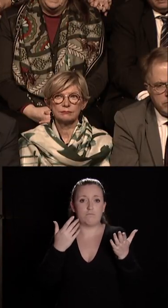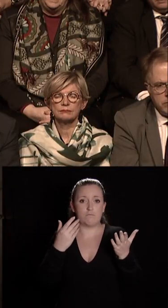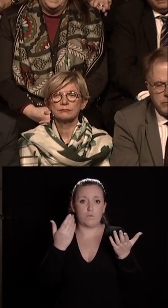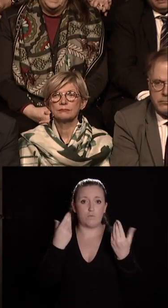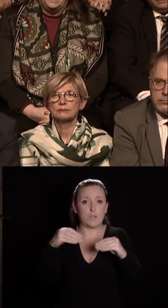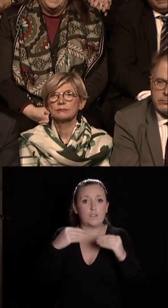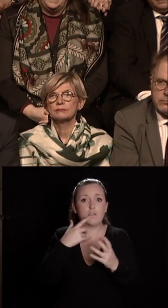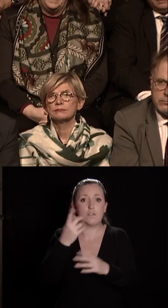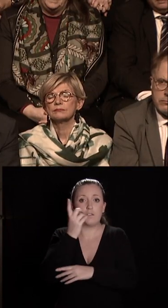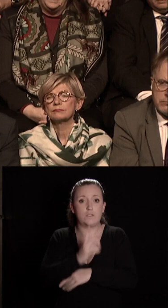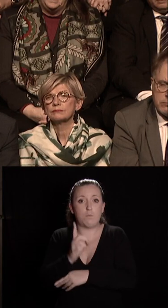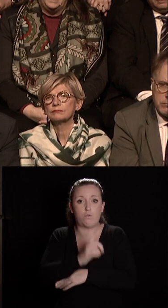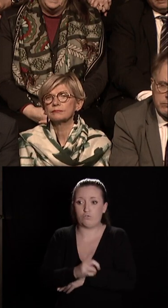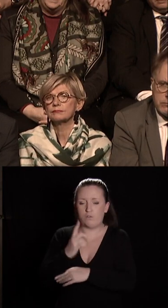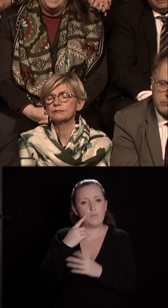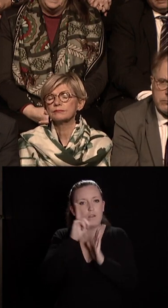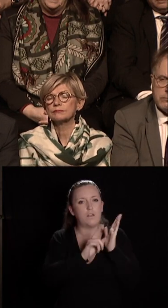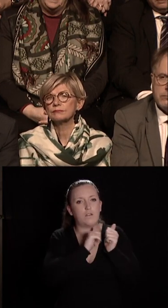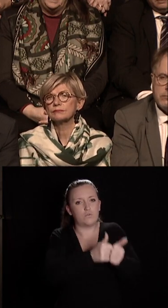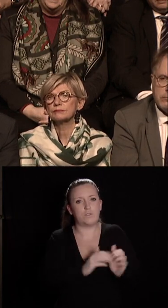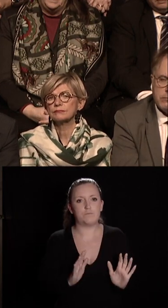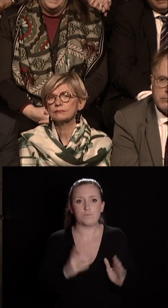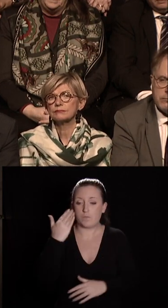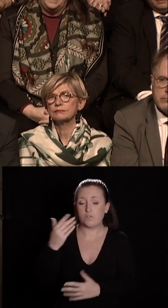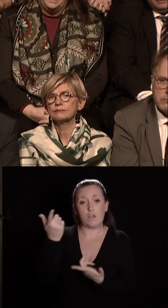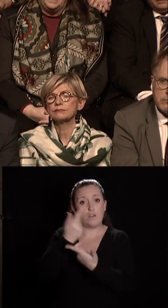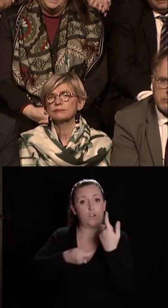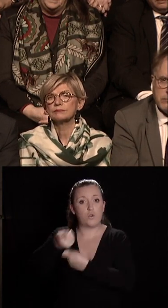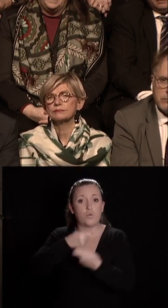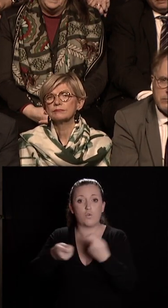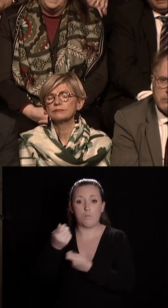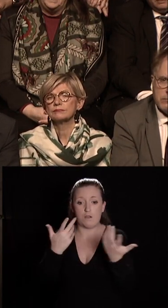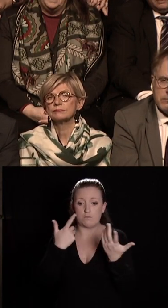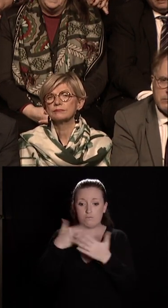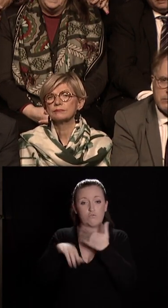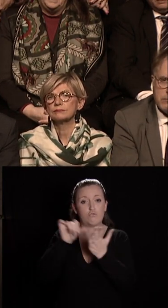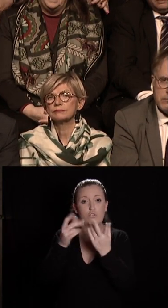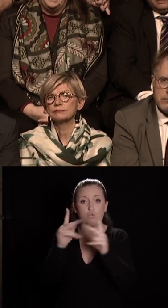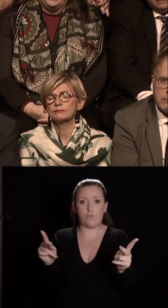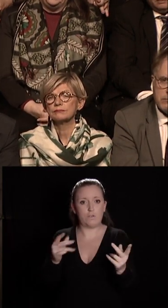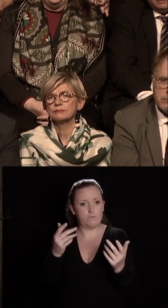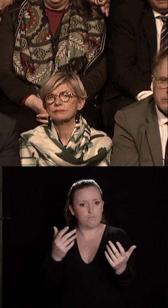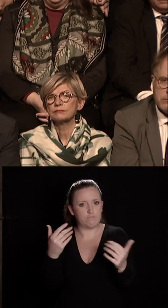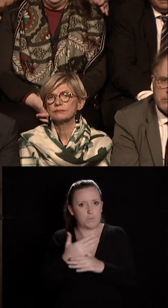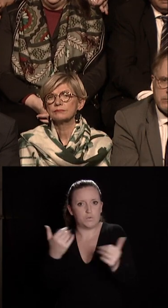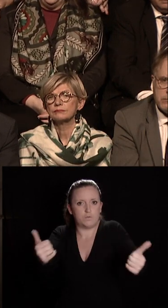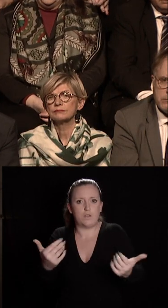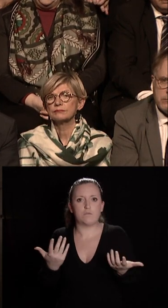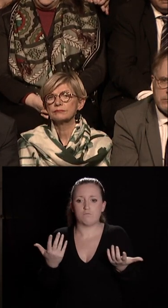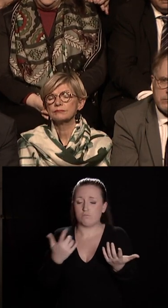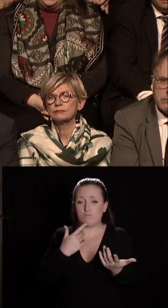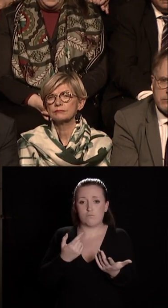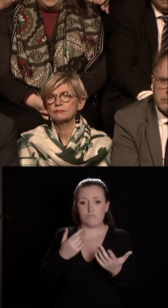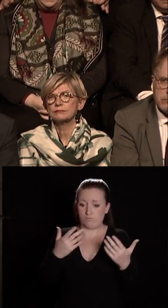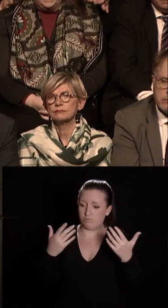redire que le commerce dans le centre de Dijon se porte bien le taux de vacances est faible la capitale de la Bourgogne-Franche-Comté